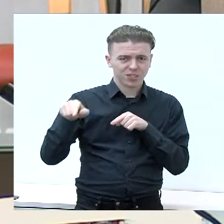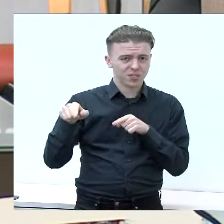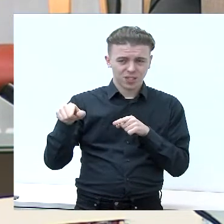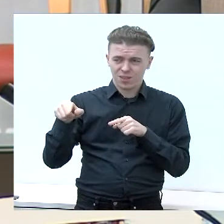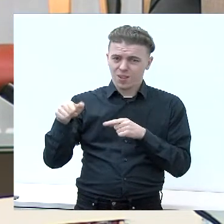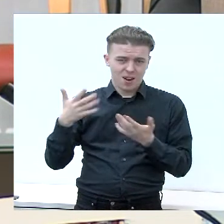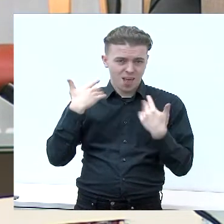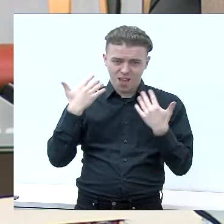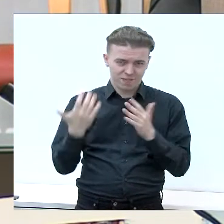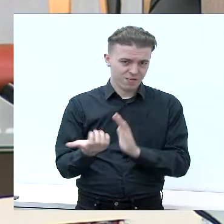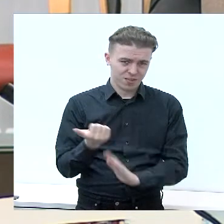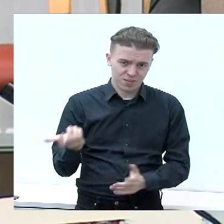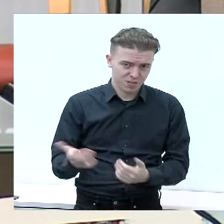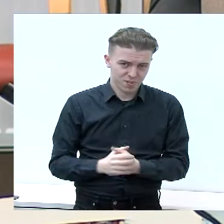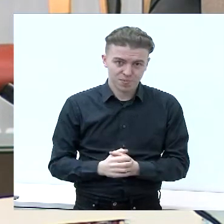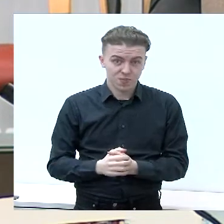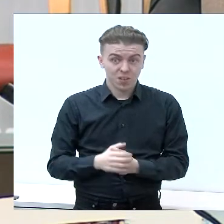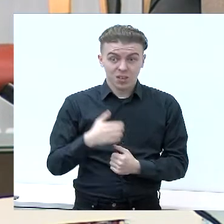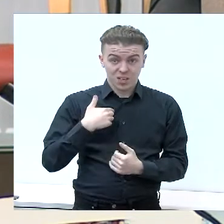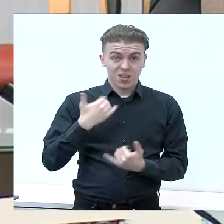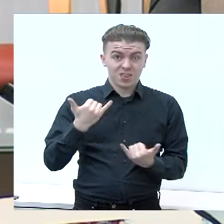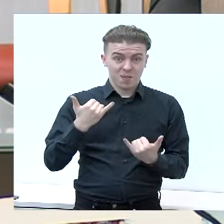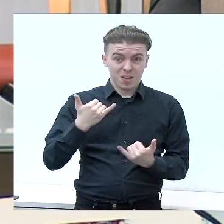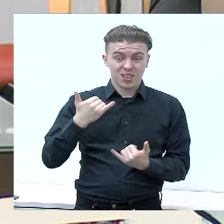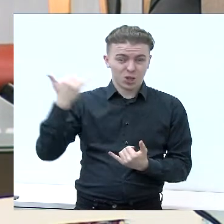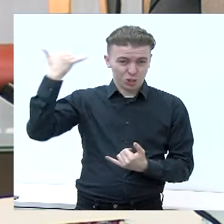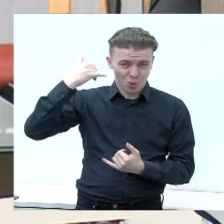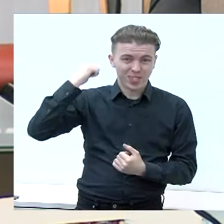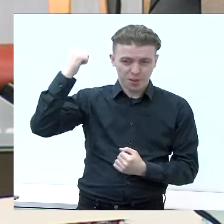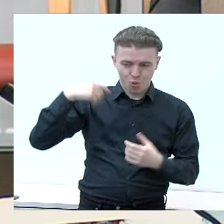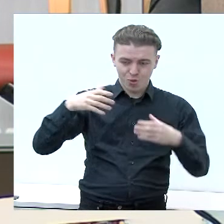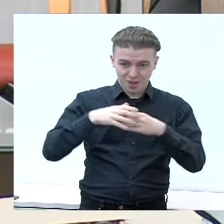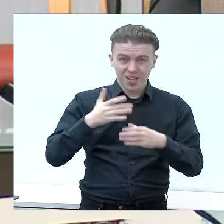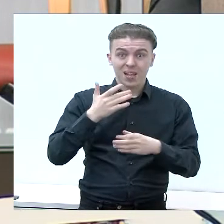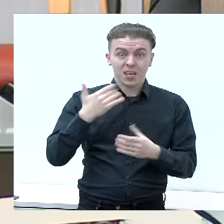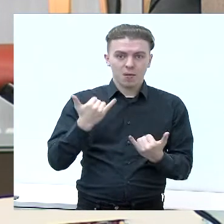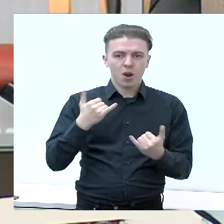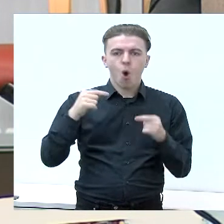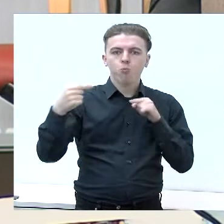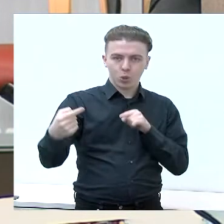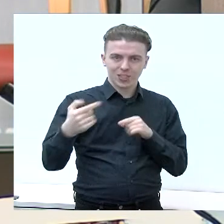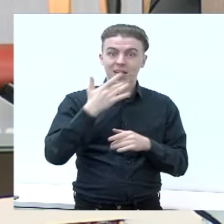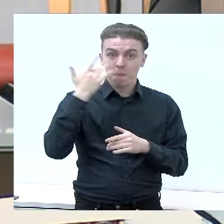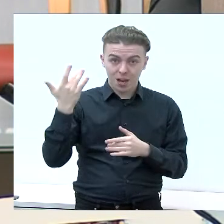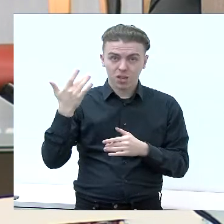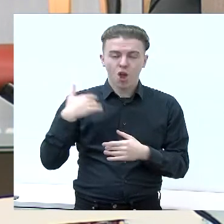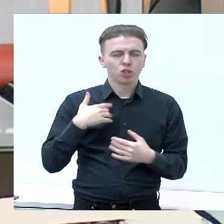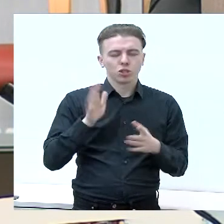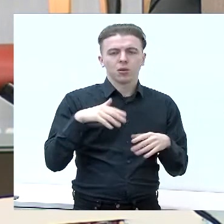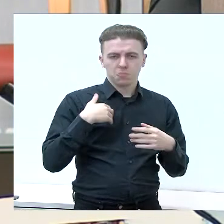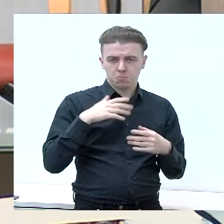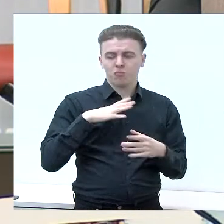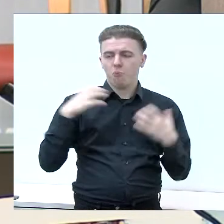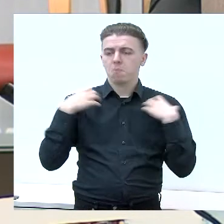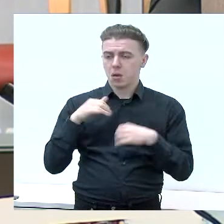mes Tevinė sąjunga Lietuvos krepščionys demokratai tapom opozicinę partiją, aš nuėjau pasmerą ir pasisiūliau pagalbą, kad